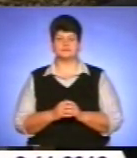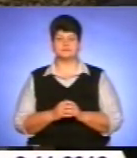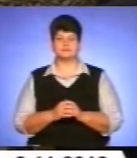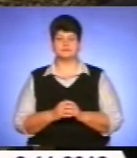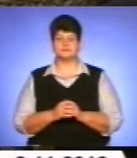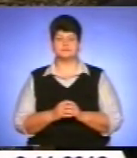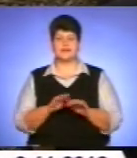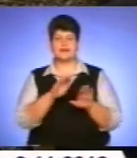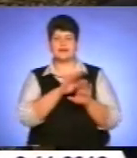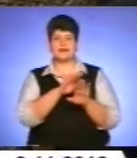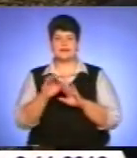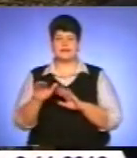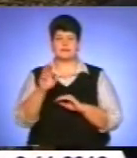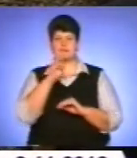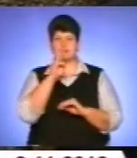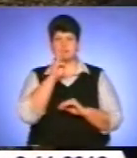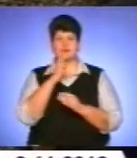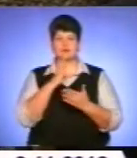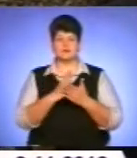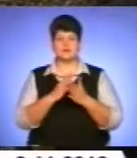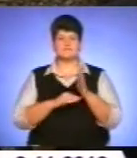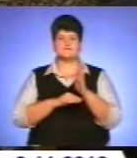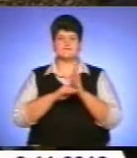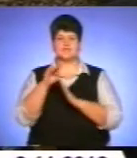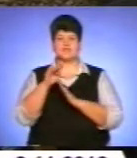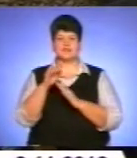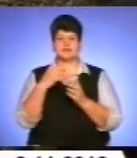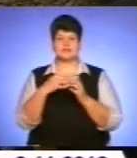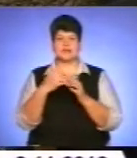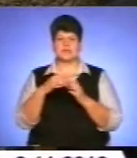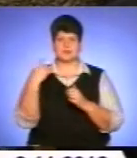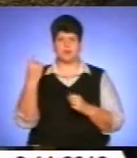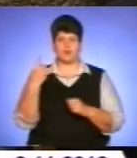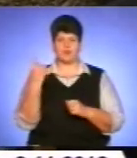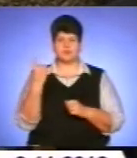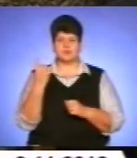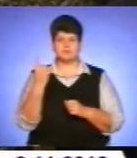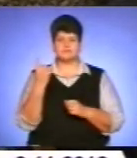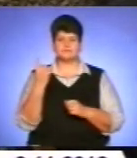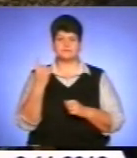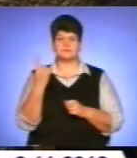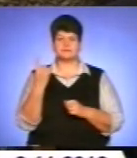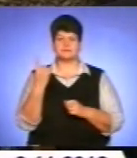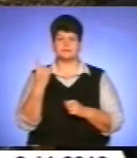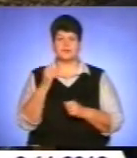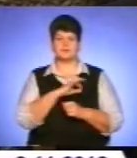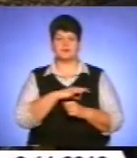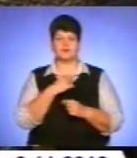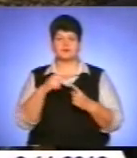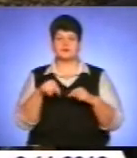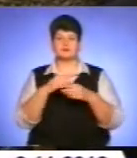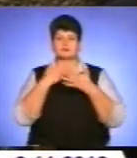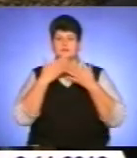Рівень заробітної плати є набагато вищий, ніж в середній по області. Відсутня проспілкова організація,